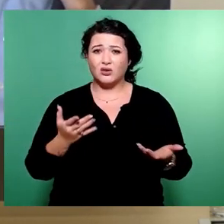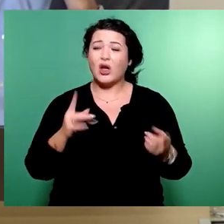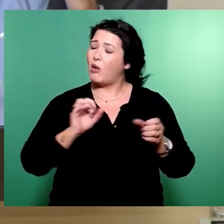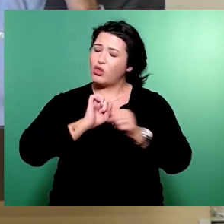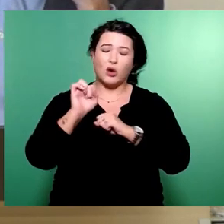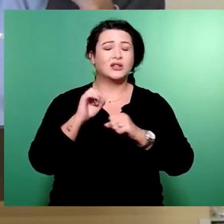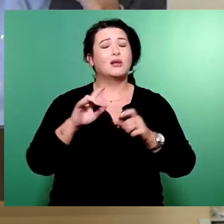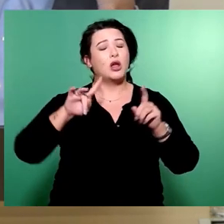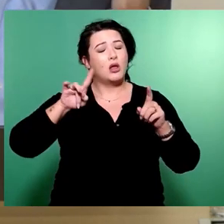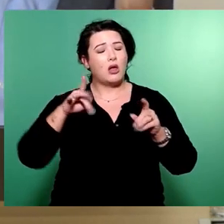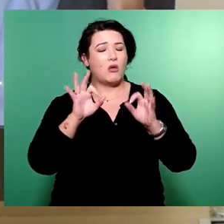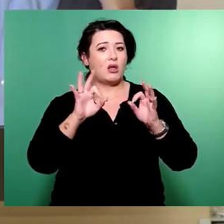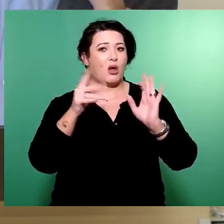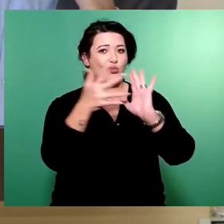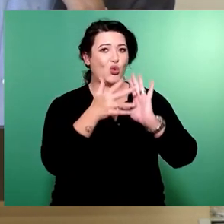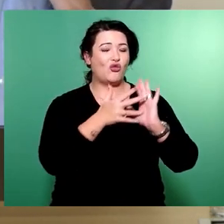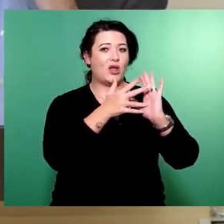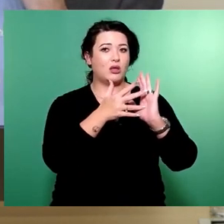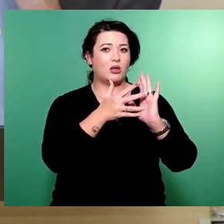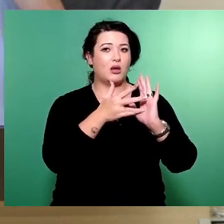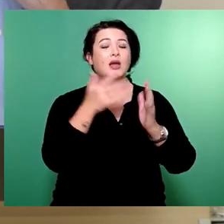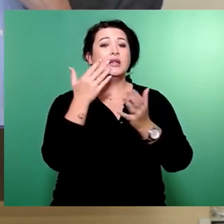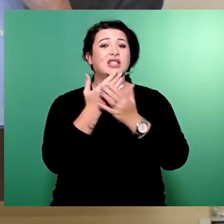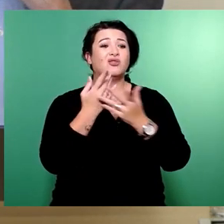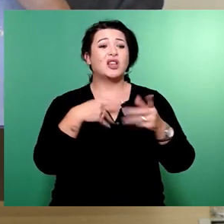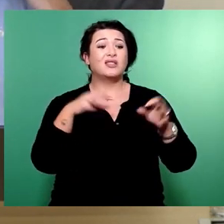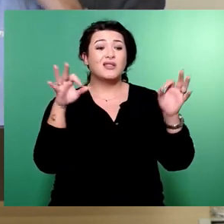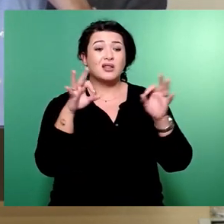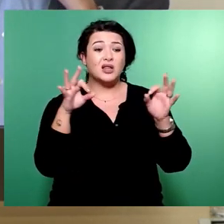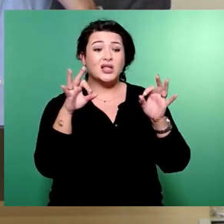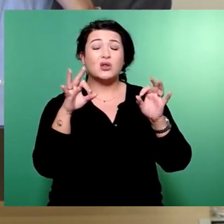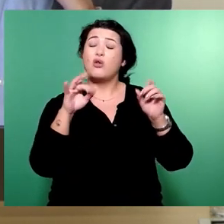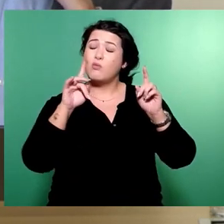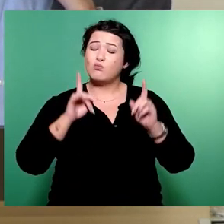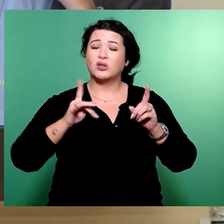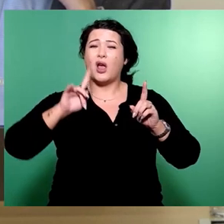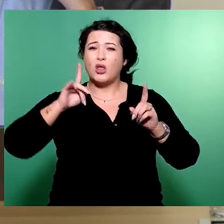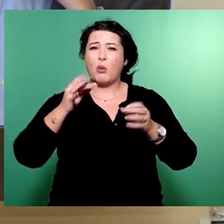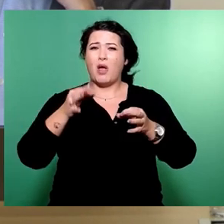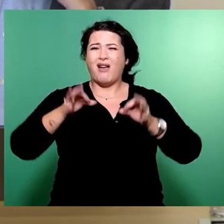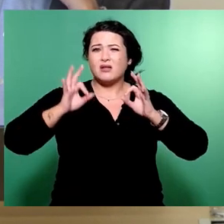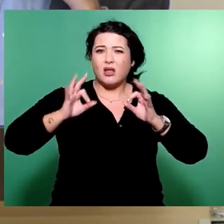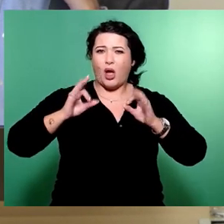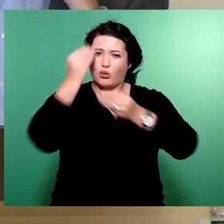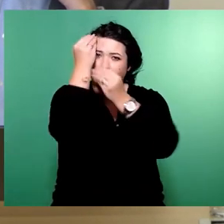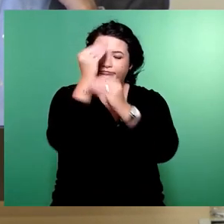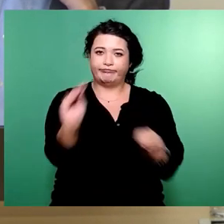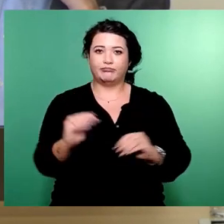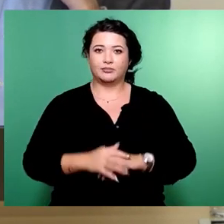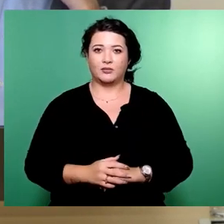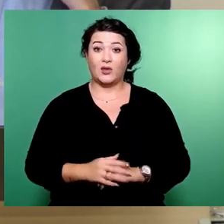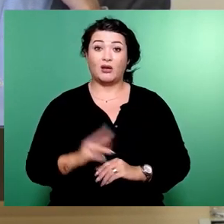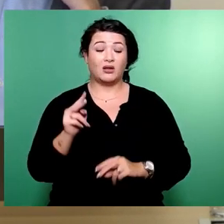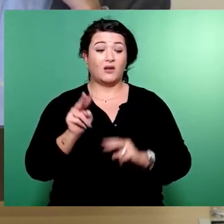Auf dieses Risiko will und muss ich Sie explizit hinweisen. Welche Punkte die sind,